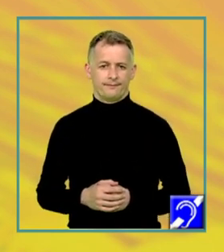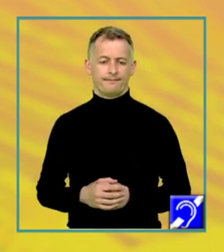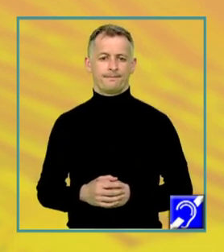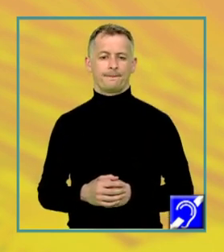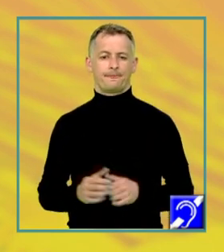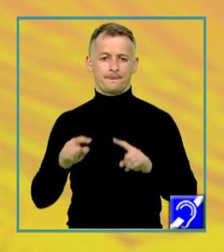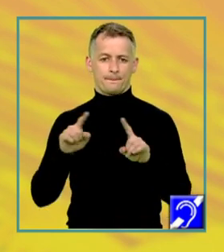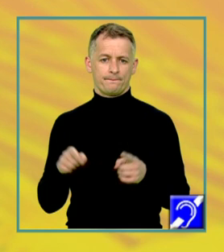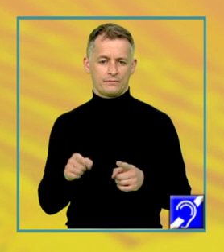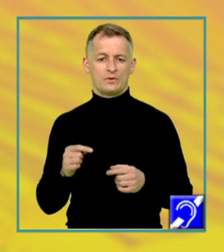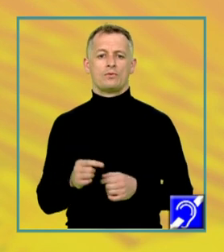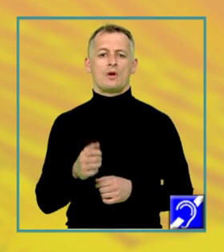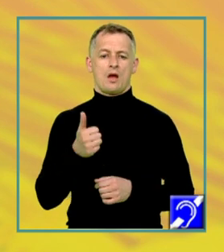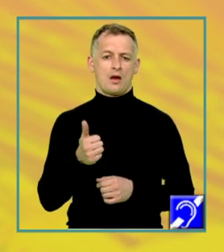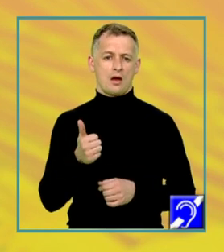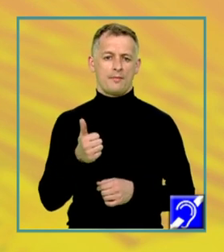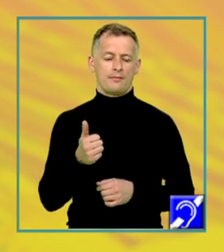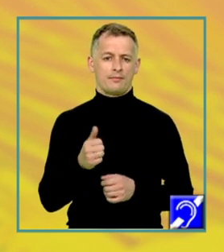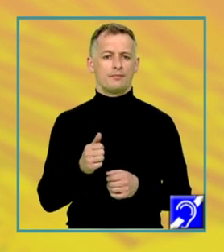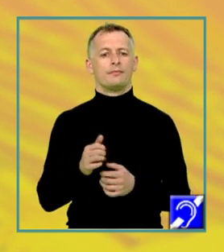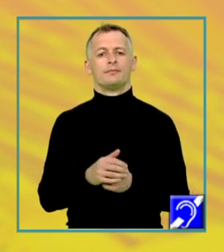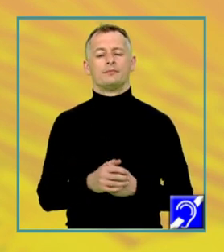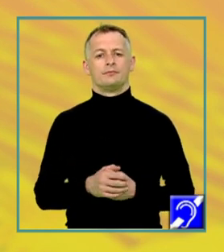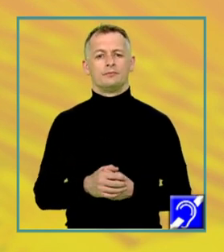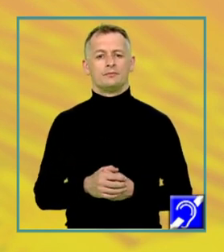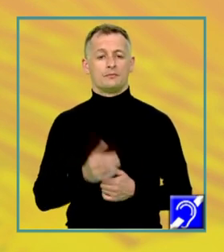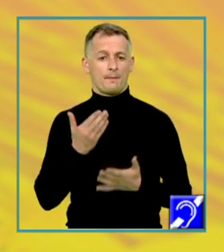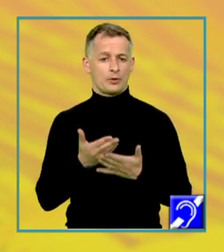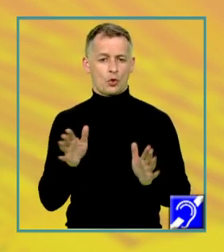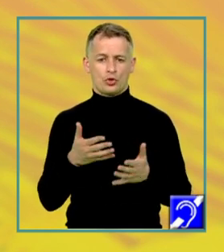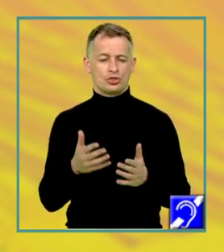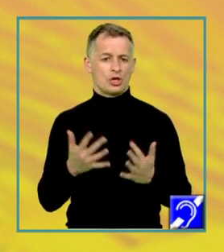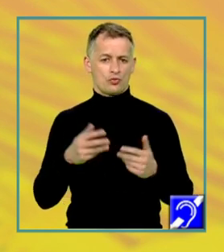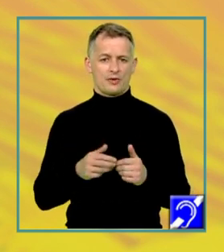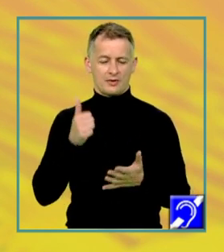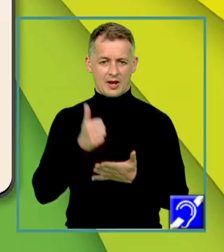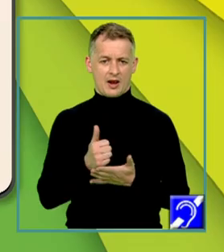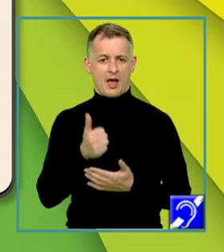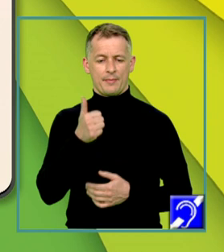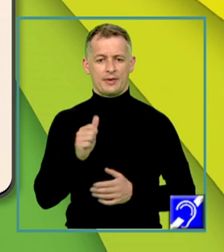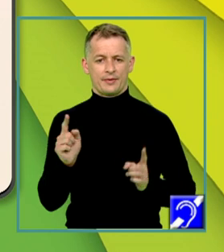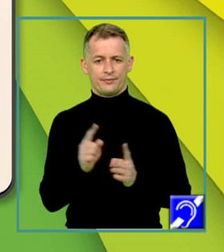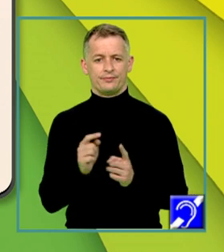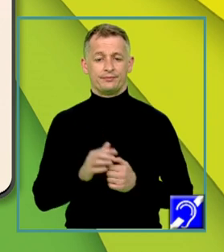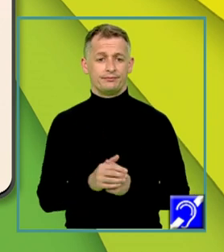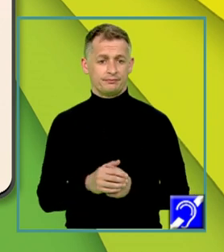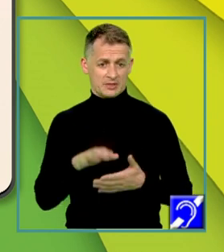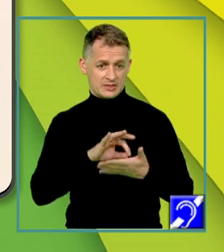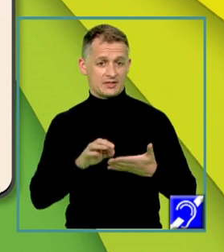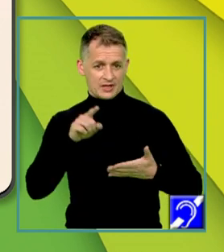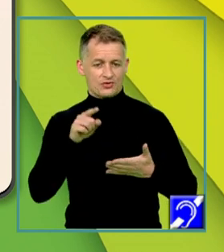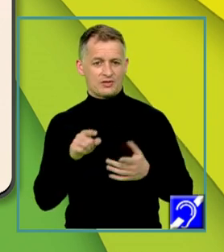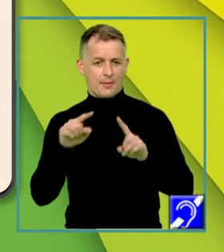A egal cu A minus 1 înmulțit cu matricea A de 0 pentru orice număr real A mic. Particularizând scrierea